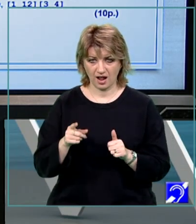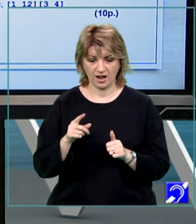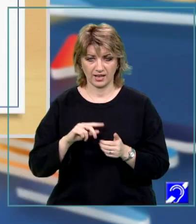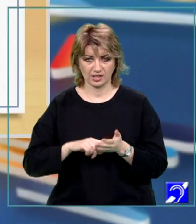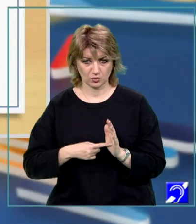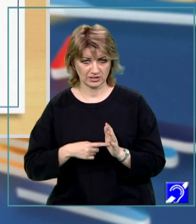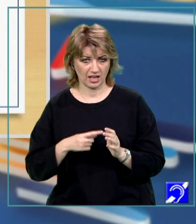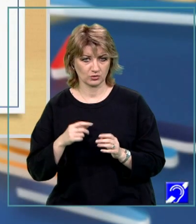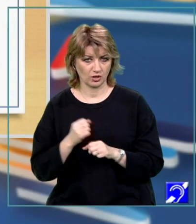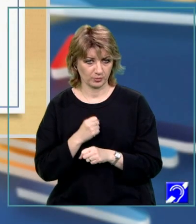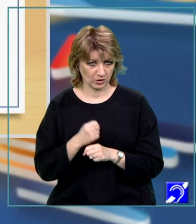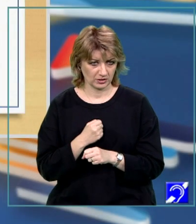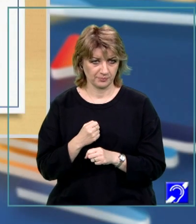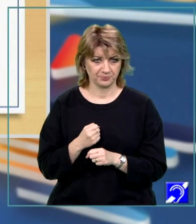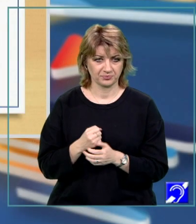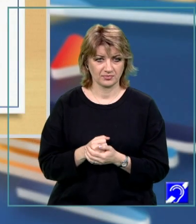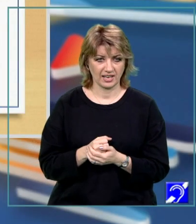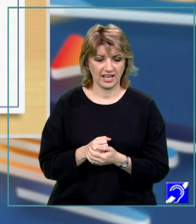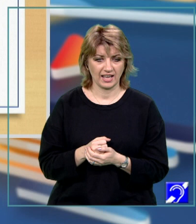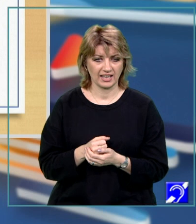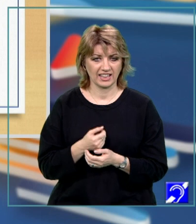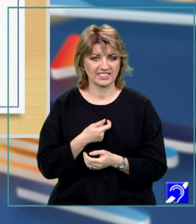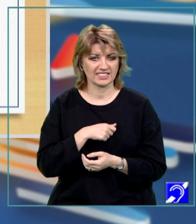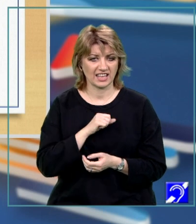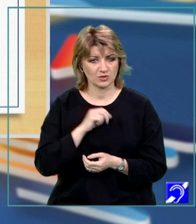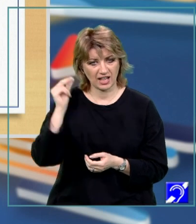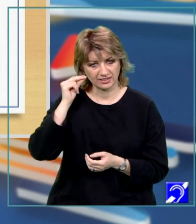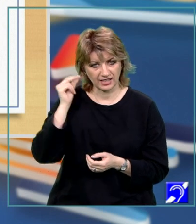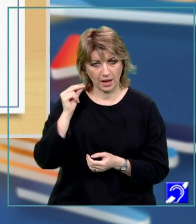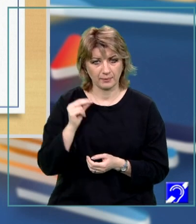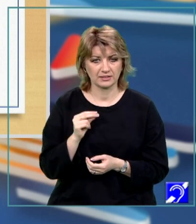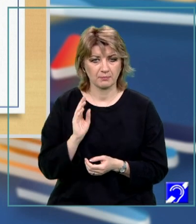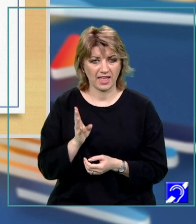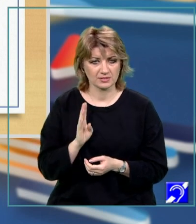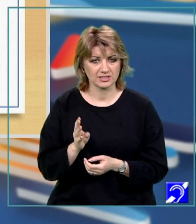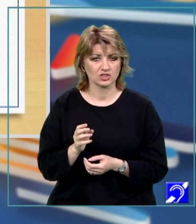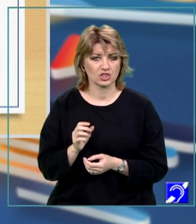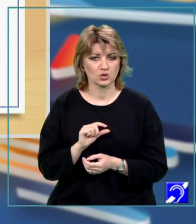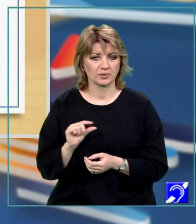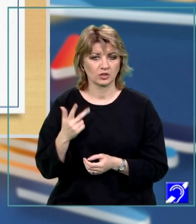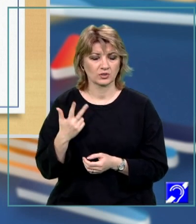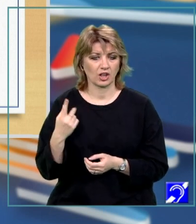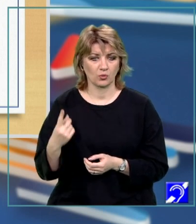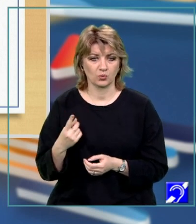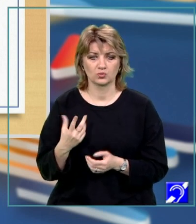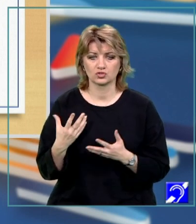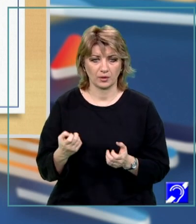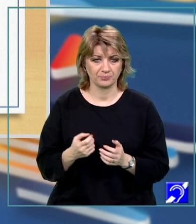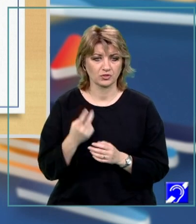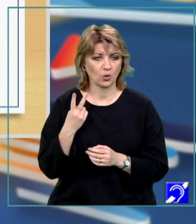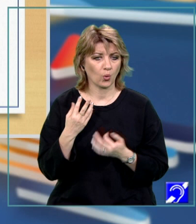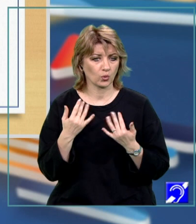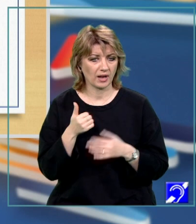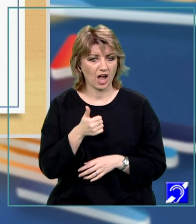prelucrărilor. De exemplu, testul de antrenament 14, subiectul 3.1, care ne propune următoarea cerință. Două